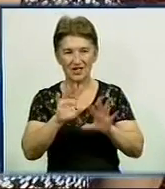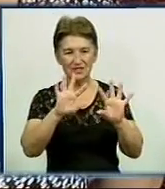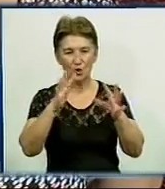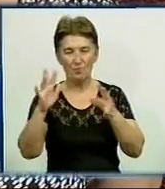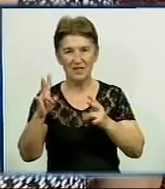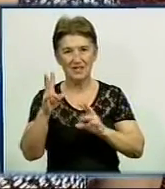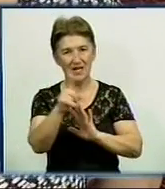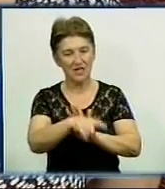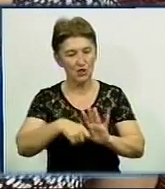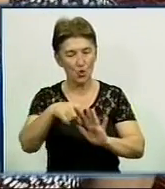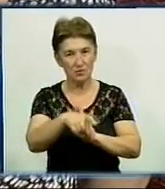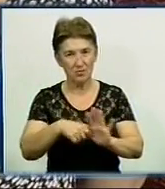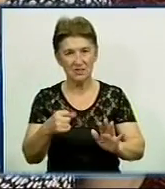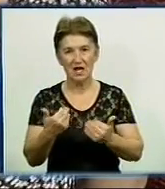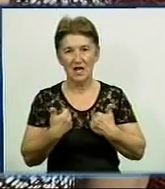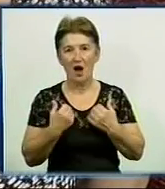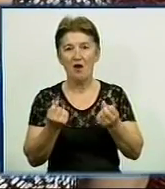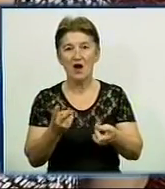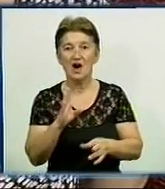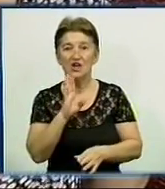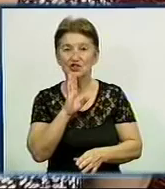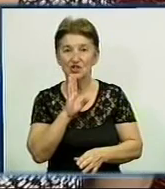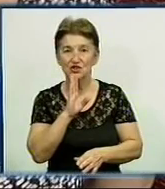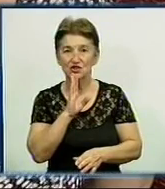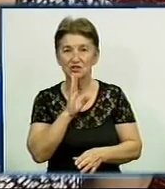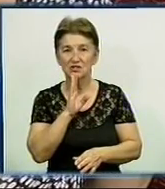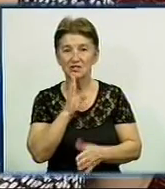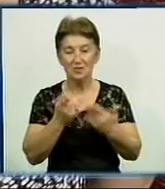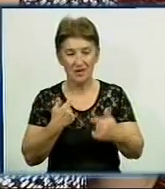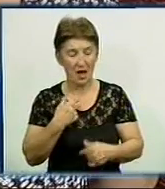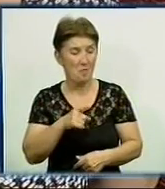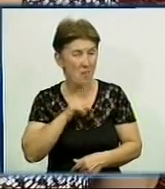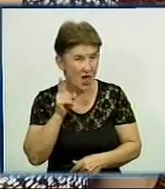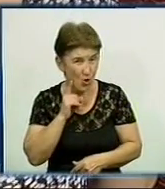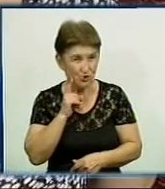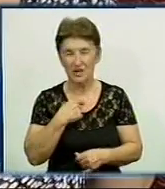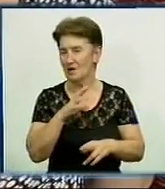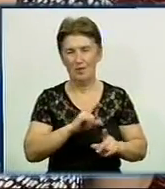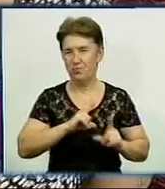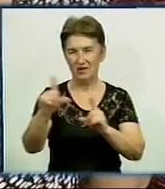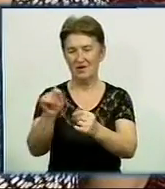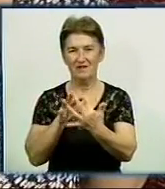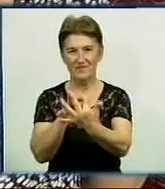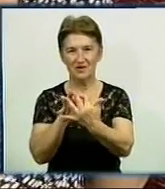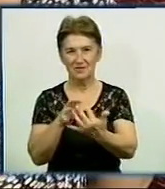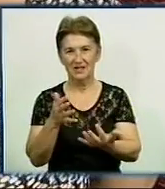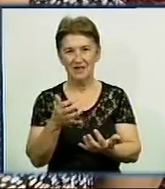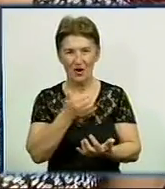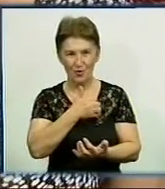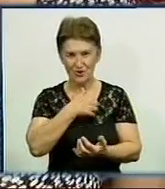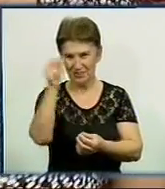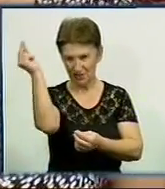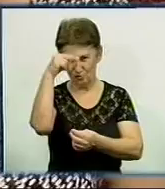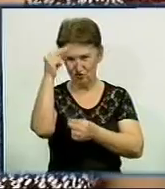знаєте, що я як жінка, якщо б я моложе була, я б поїхала воювати туди. Мені хотілося знайпером бути.